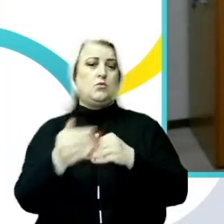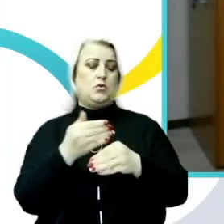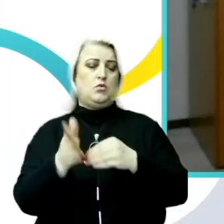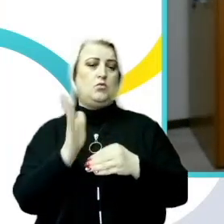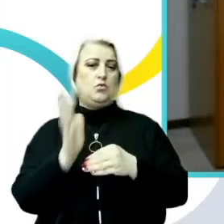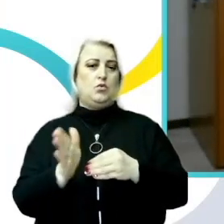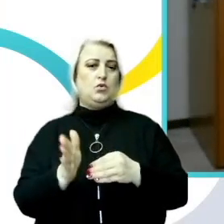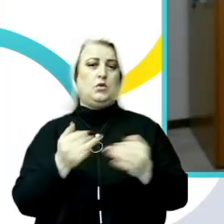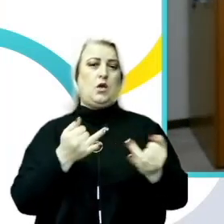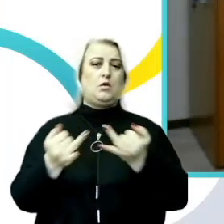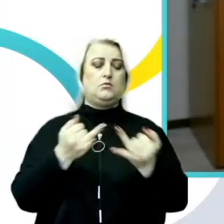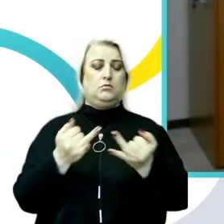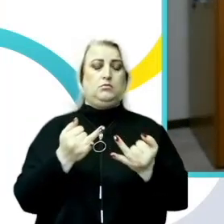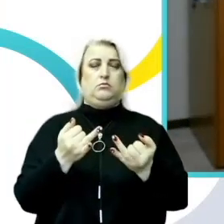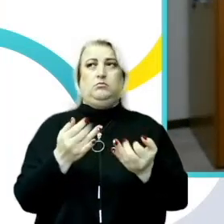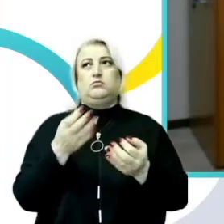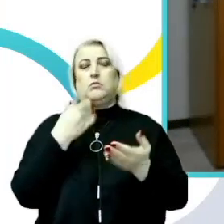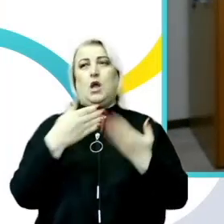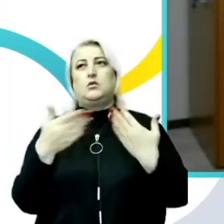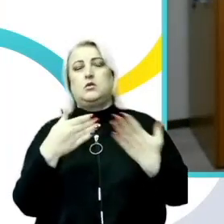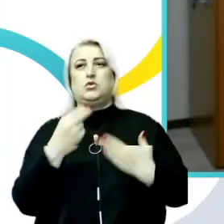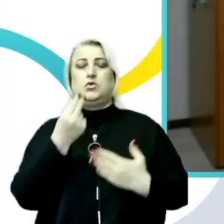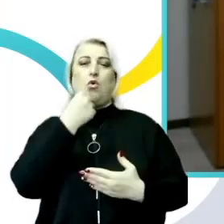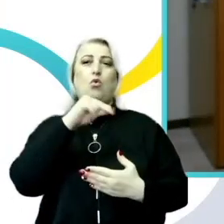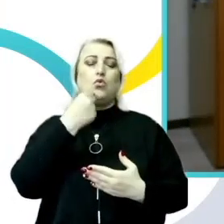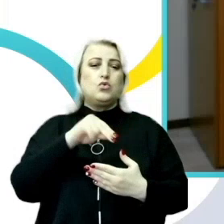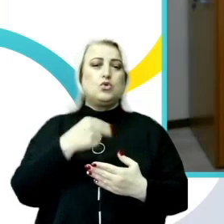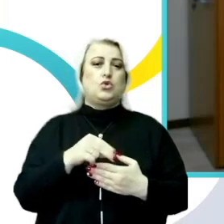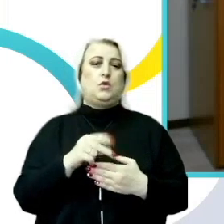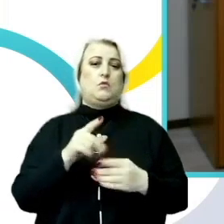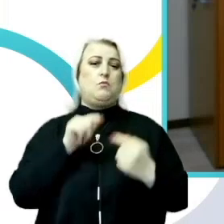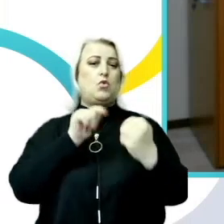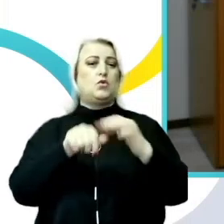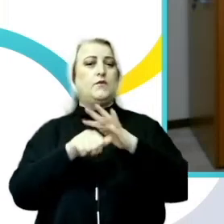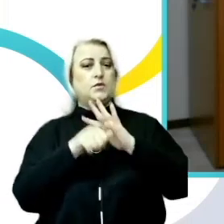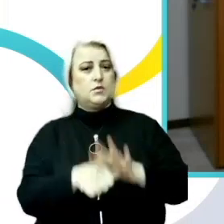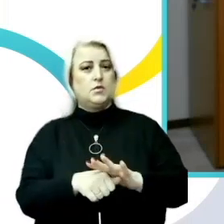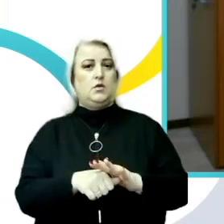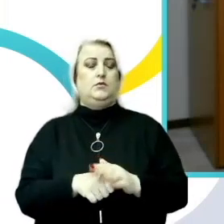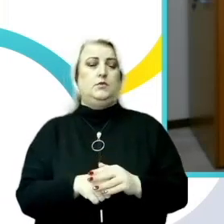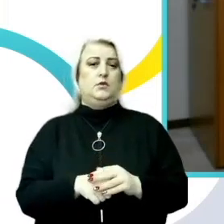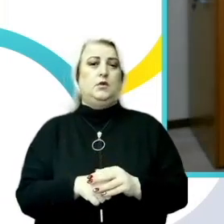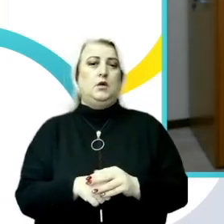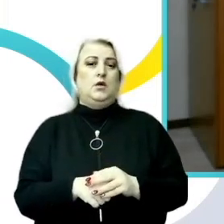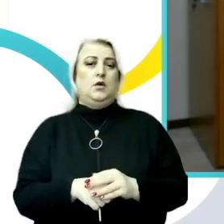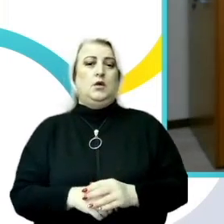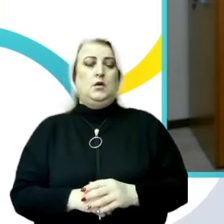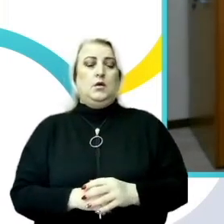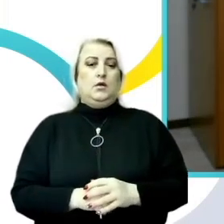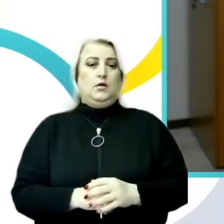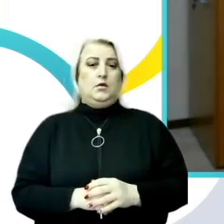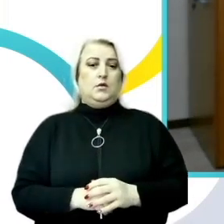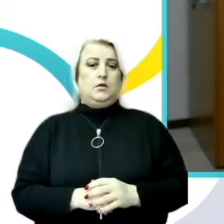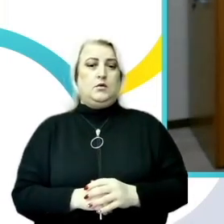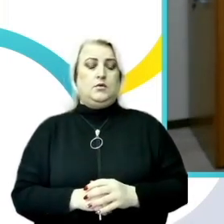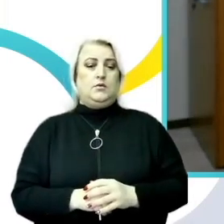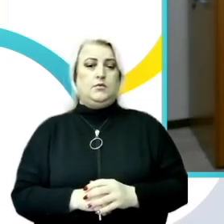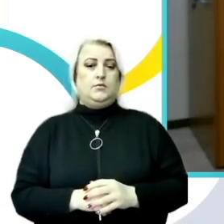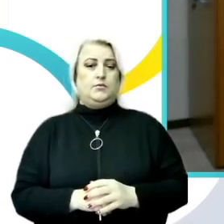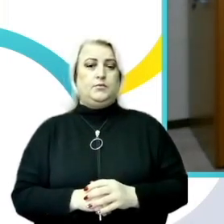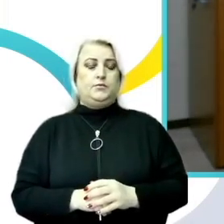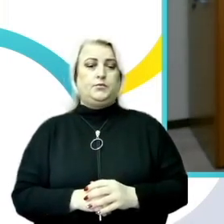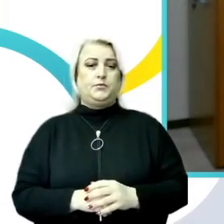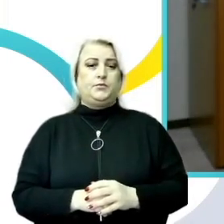îmbunătățirea legislației antidiscriminare, abilitarea celor mai vulnerabile și marginalizate grupuri pentru a-și revindica